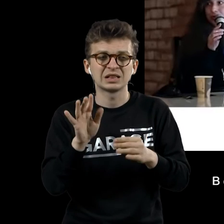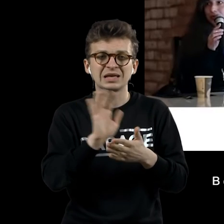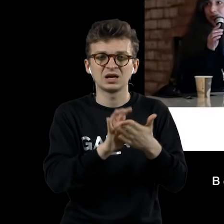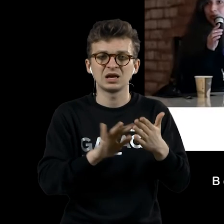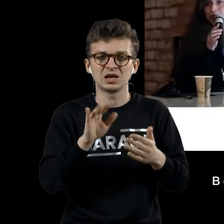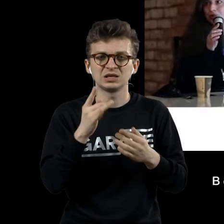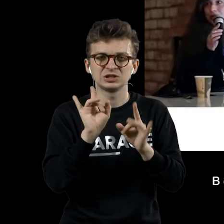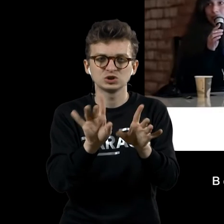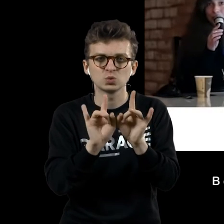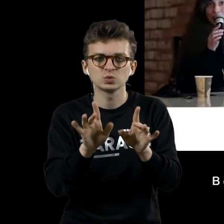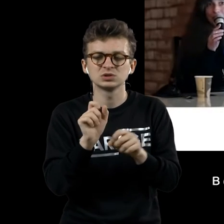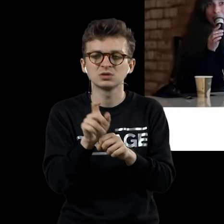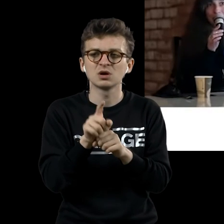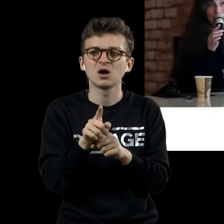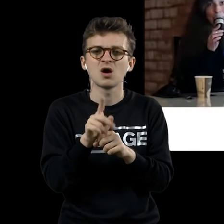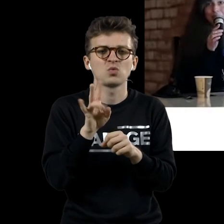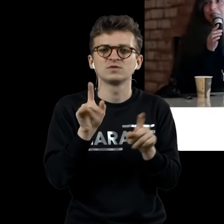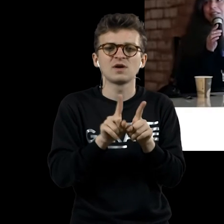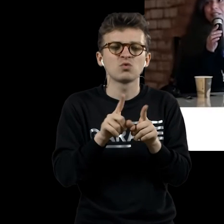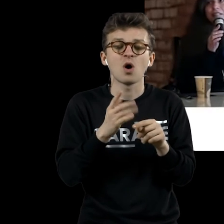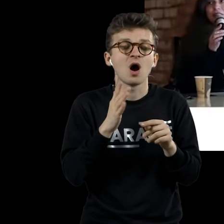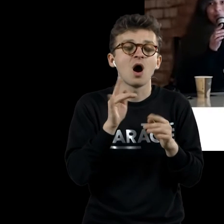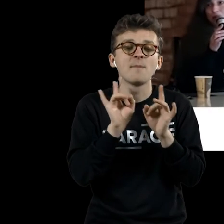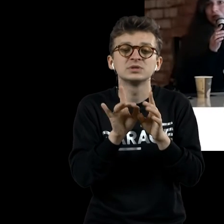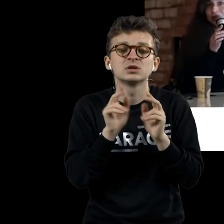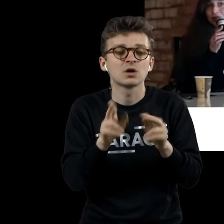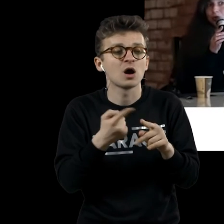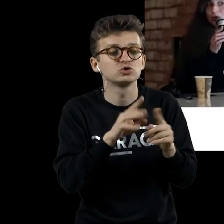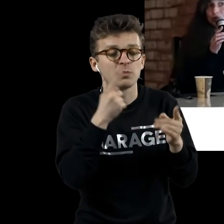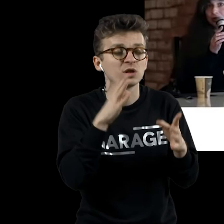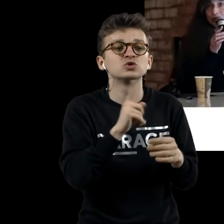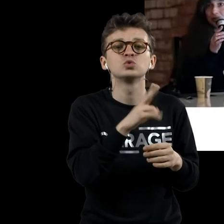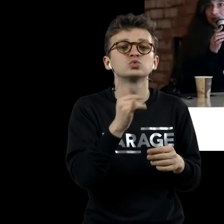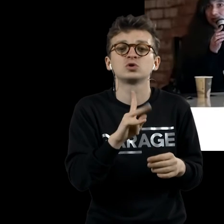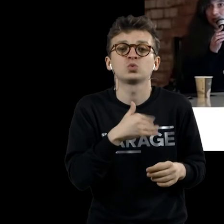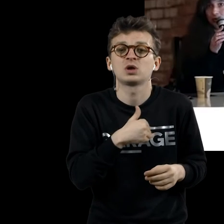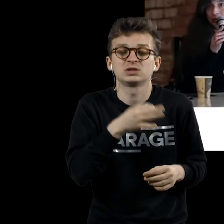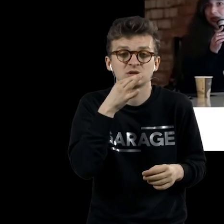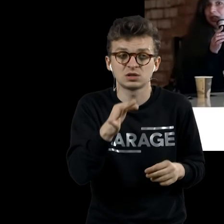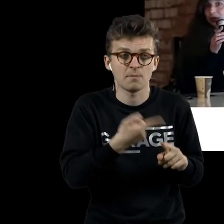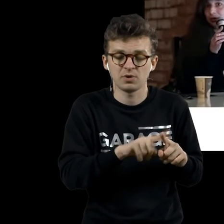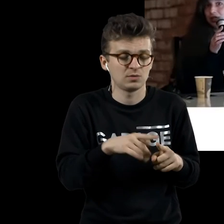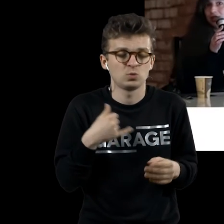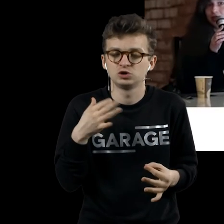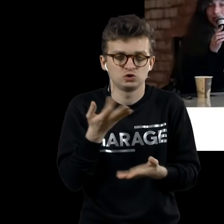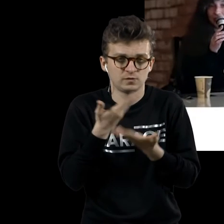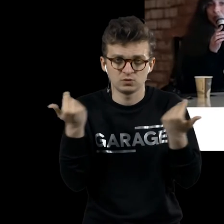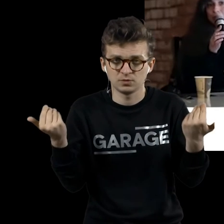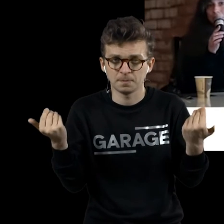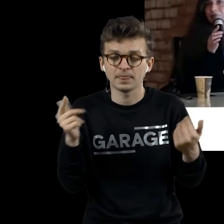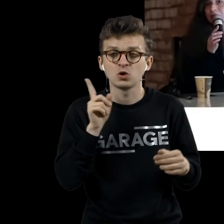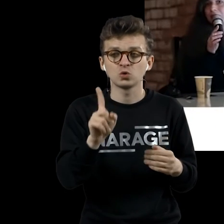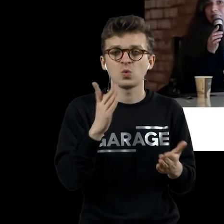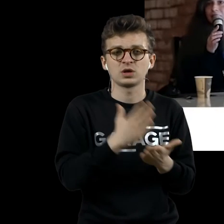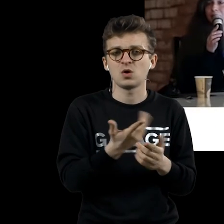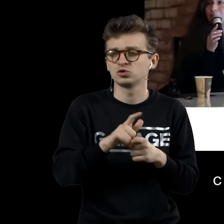пользованию, но все равно никаких объяснений, что хотел сказать художник этой работы. У нас нет. Зато